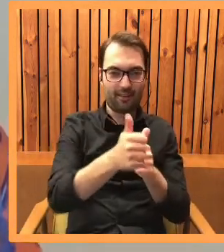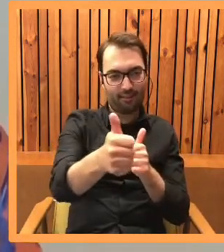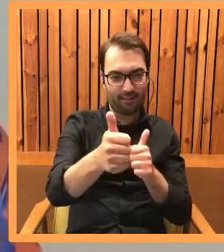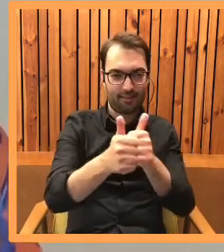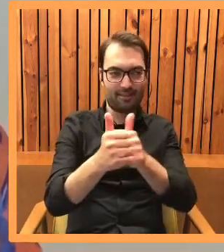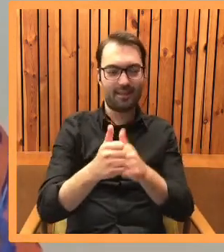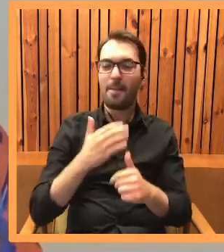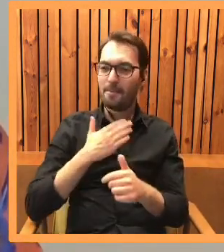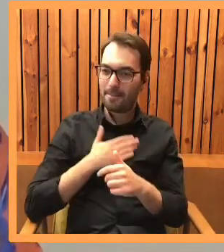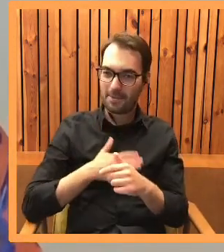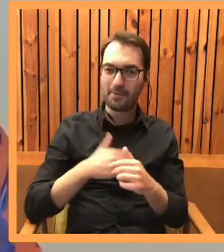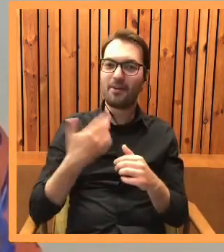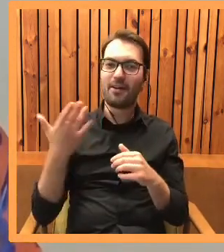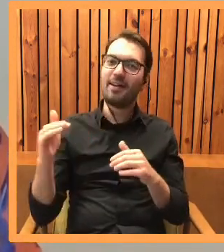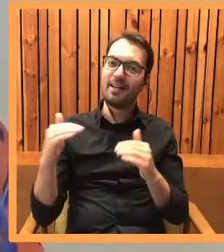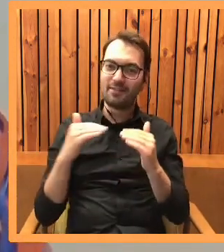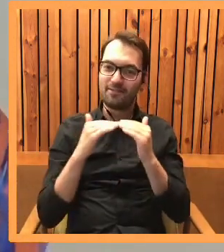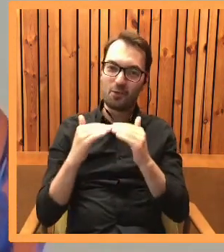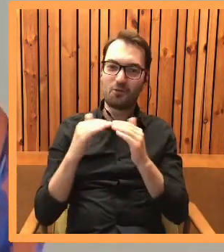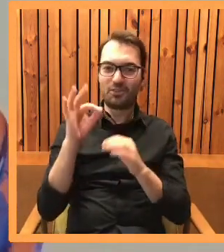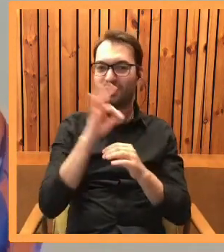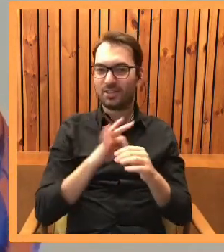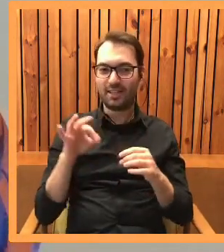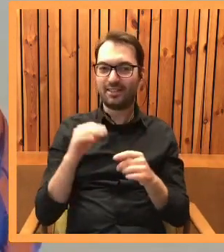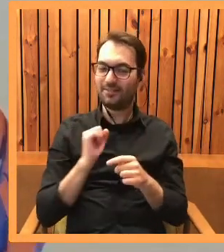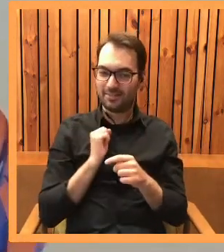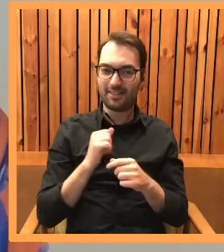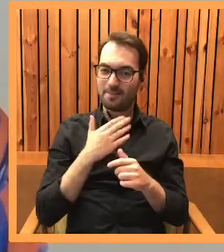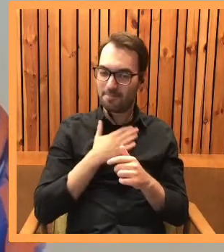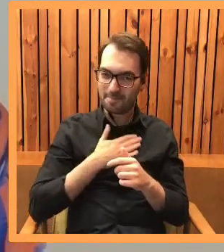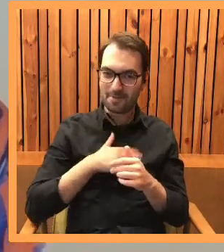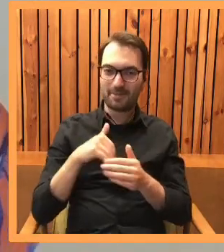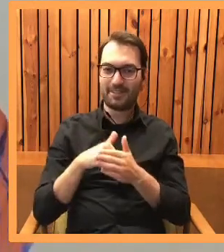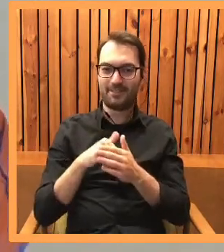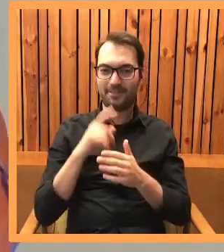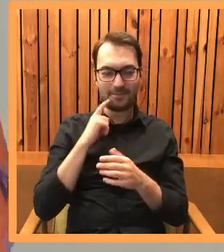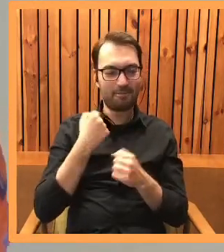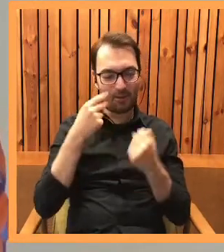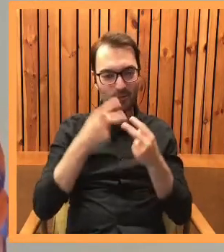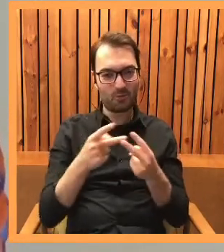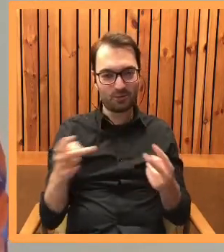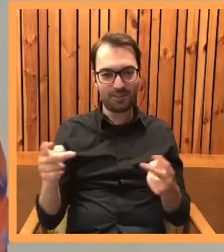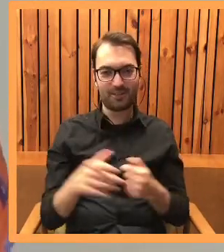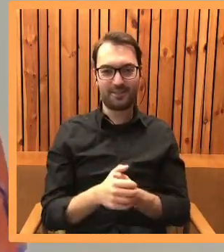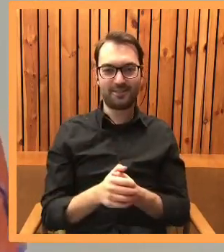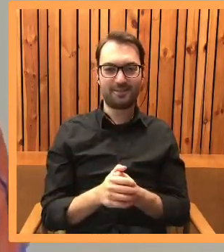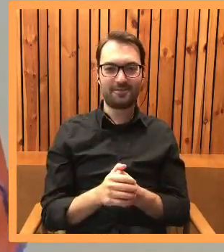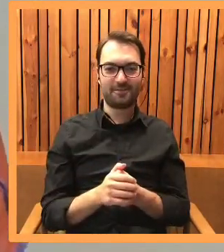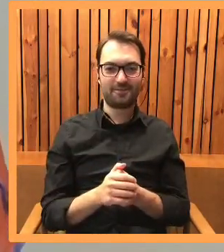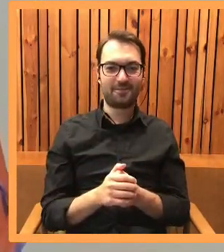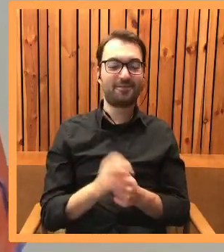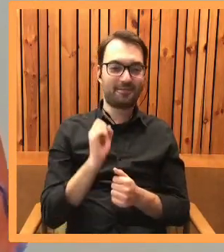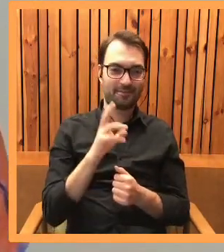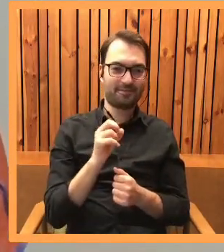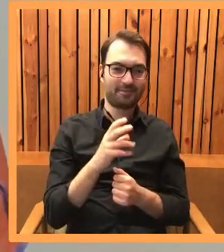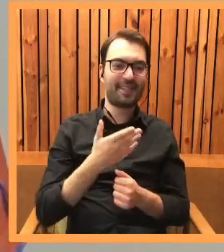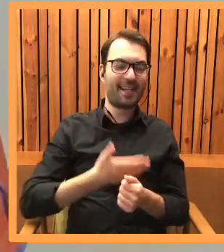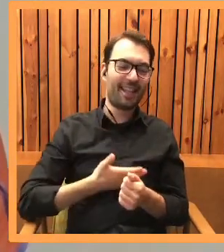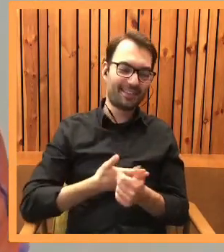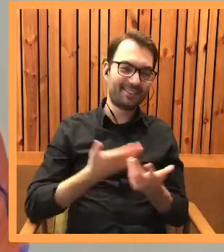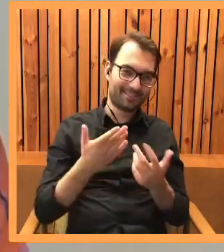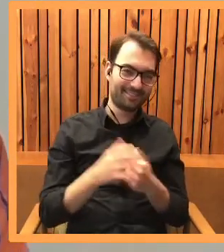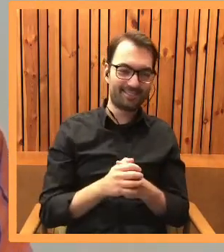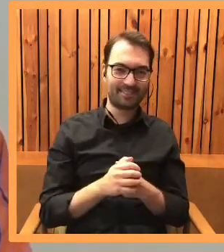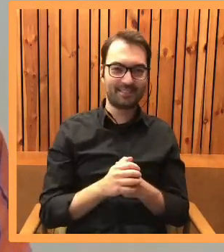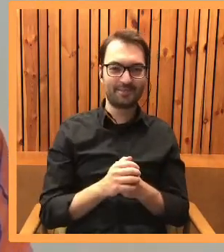Ale to miło, bo on wyrównuje szanse w pewnym sensie ten kot. To jest bardzo miłe z jego strony. To jest naprawdę uprzejmość. Tak, za lenistwem niestety